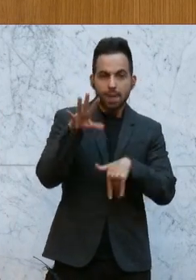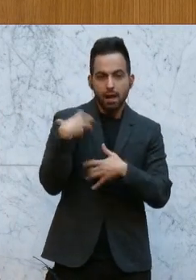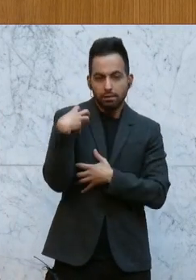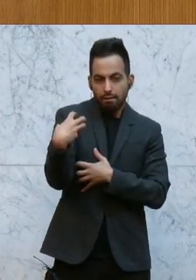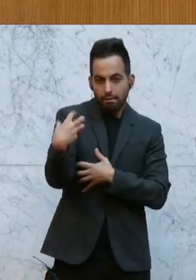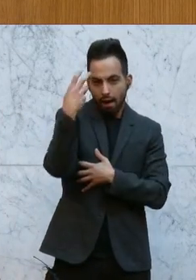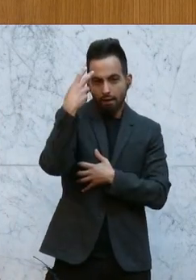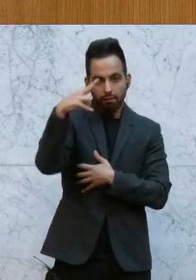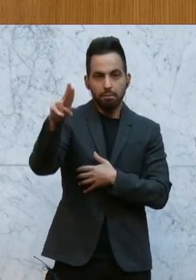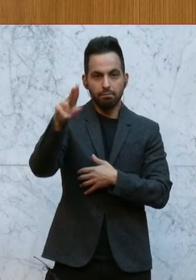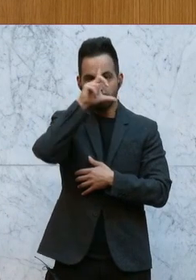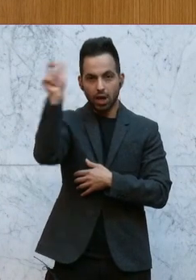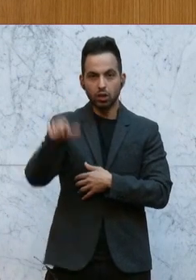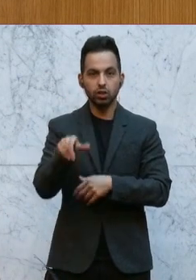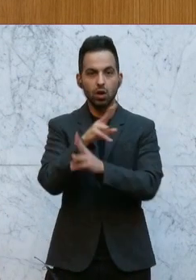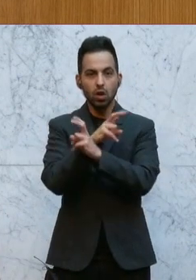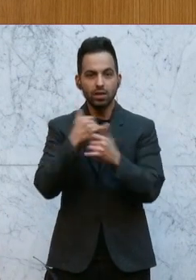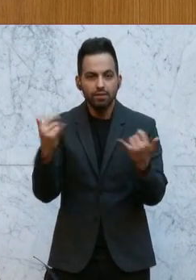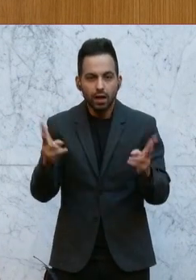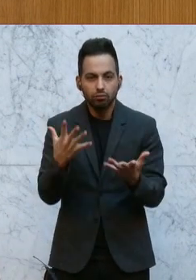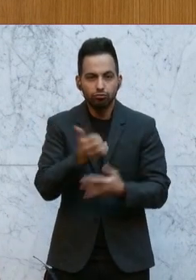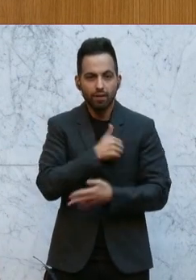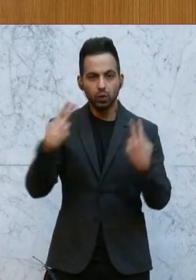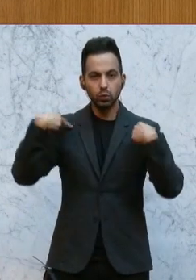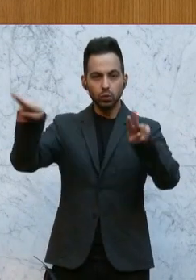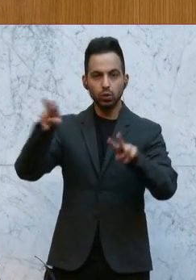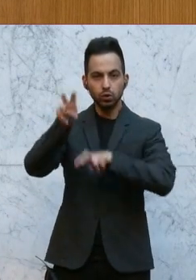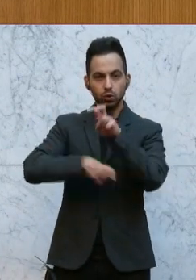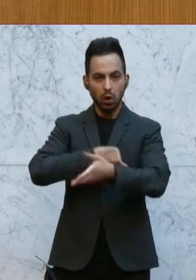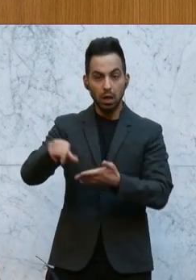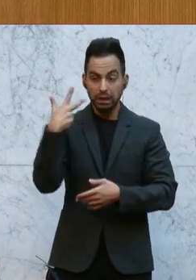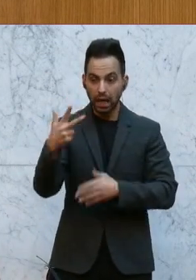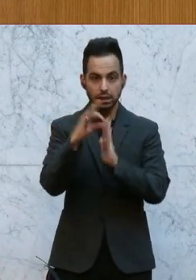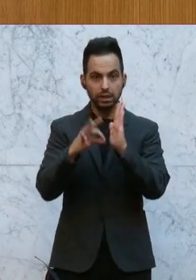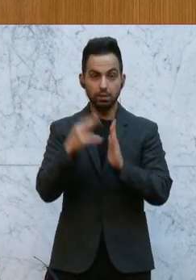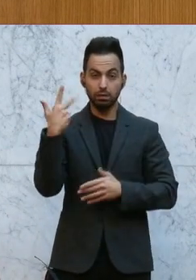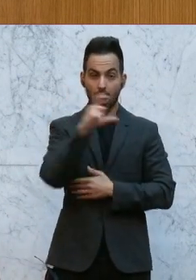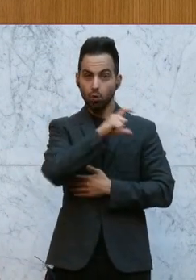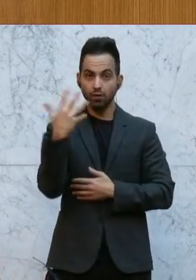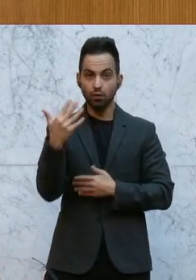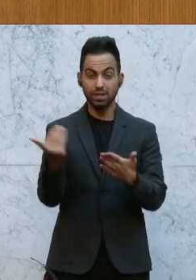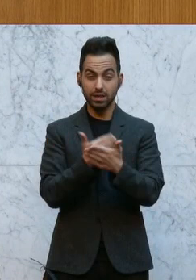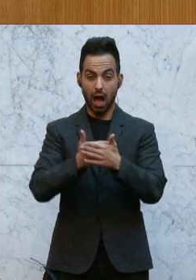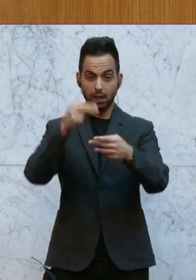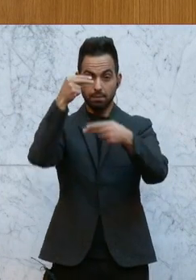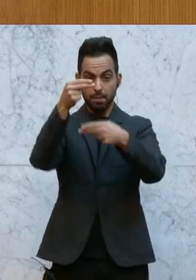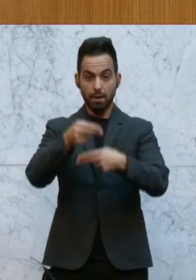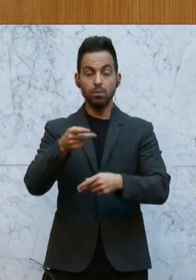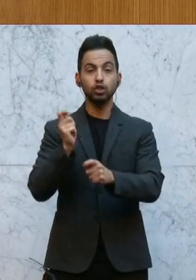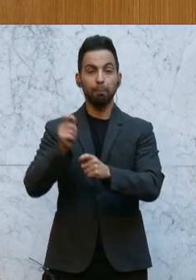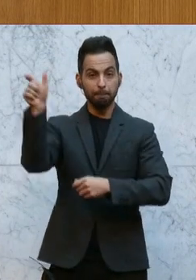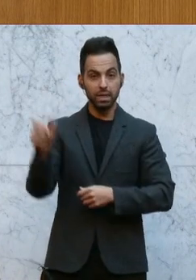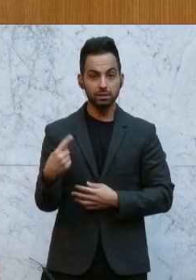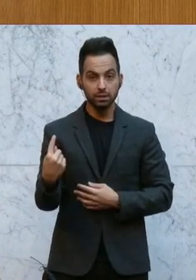es, dass der ja kein Steuergeld zurückzahlen muss. 30 Termine, 350 Nachrichten von Thomas Schmid. Und selbst dann, als man es